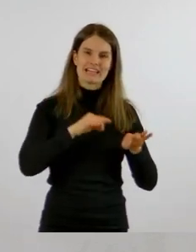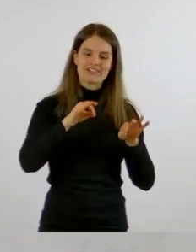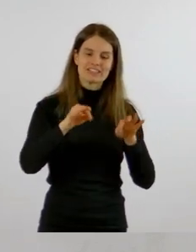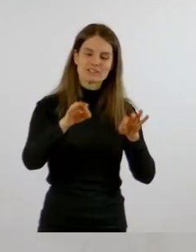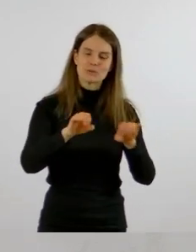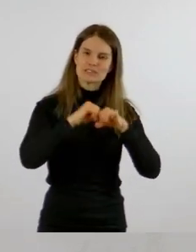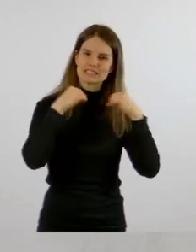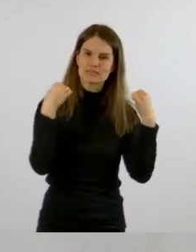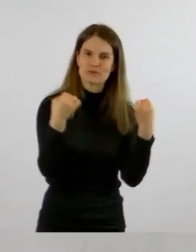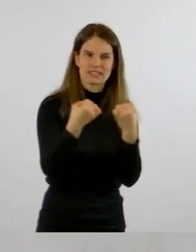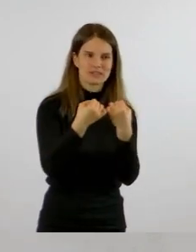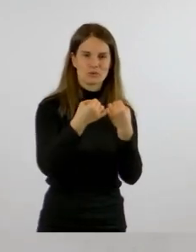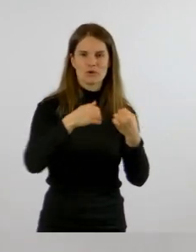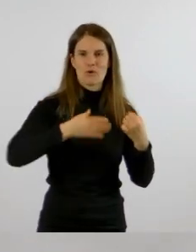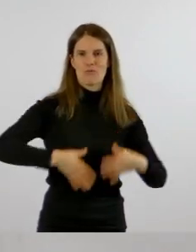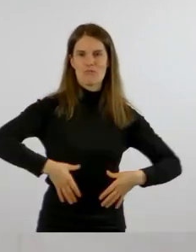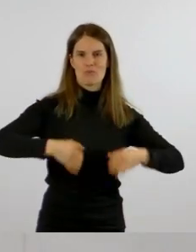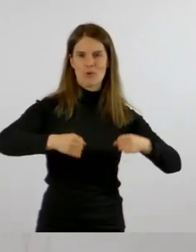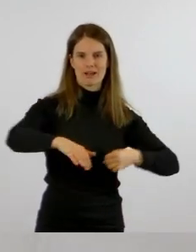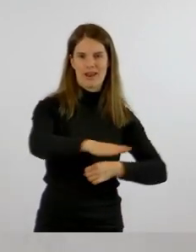erläutern kann.